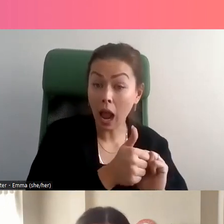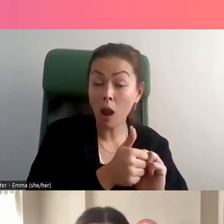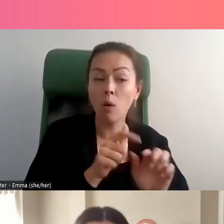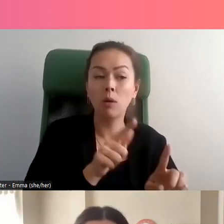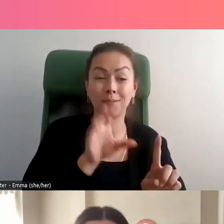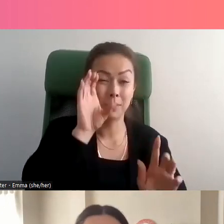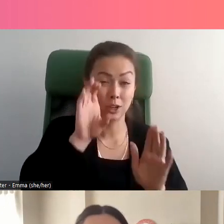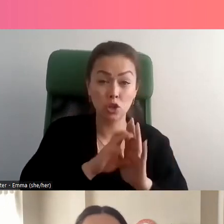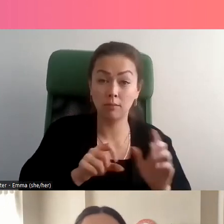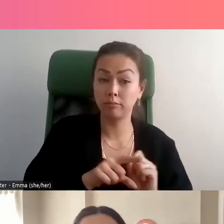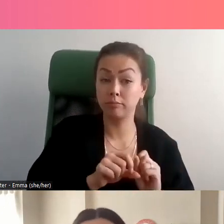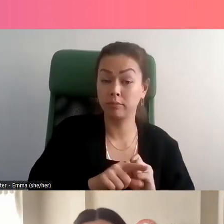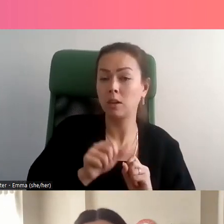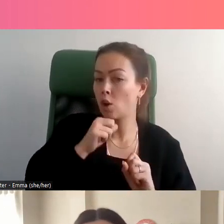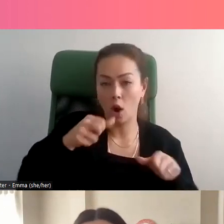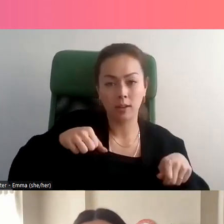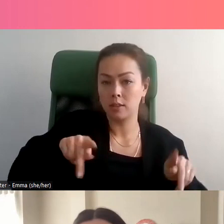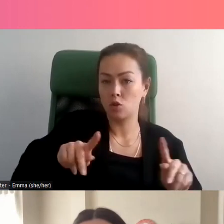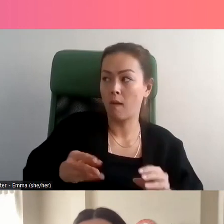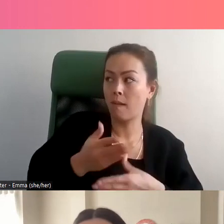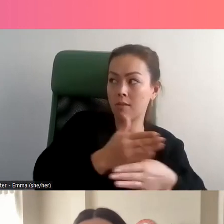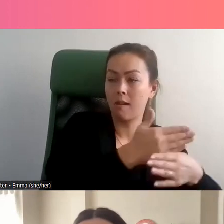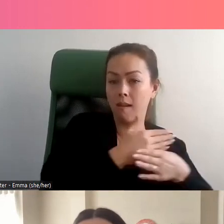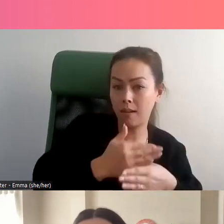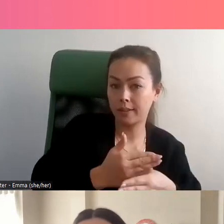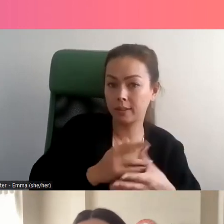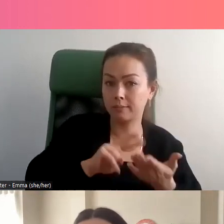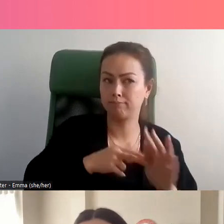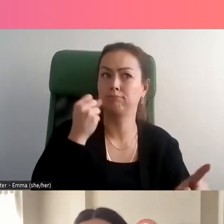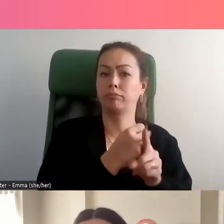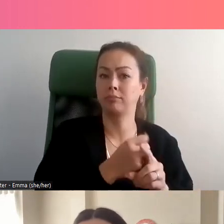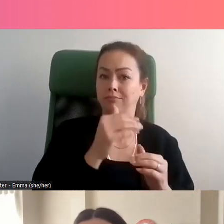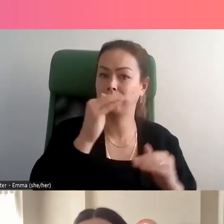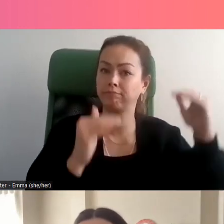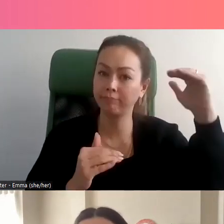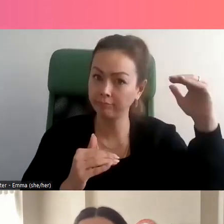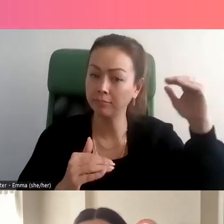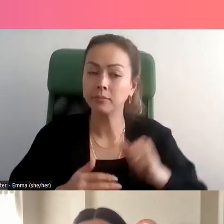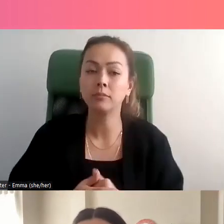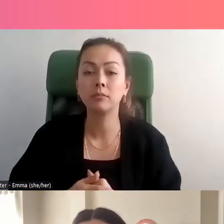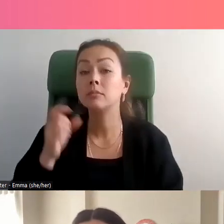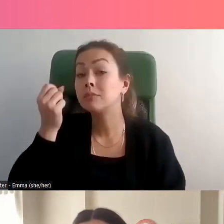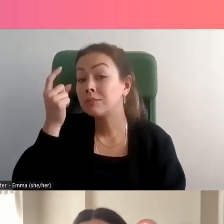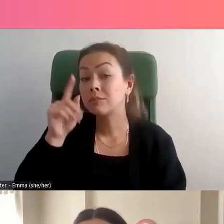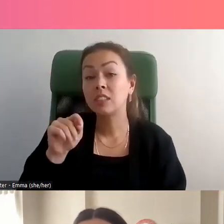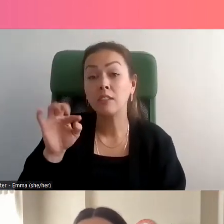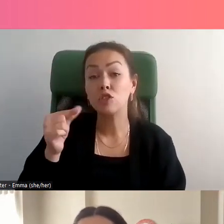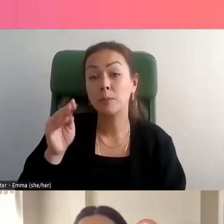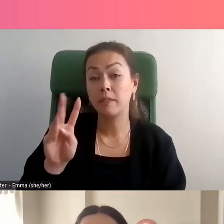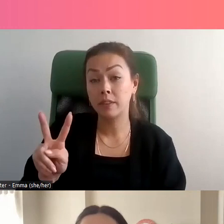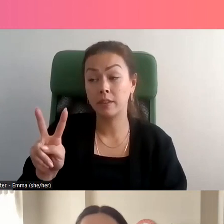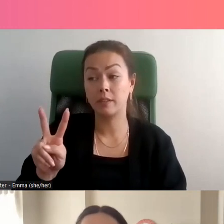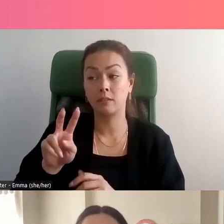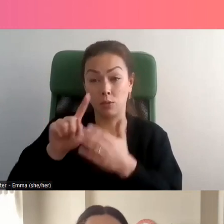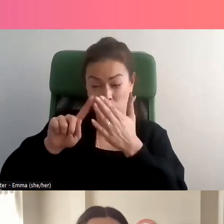sous forme de distribution non consensuelle d'images. Il est important aussi de mettre l'accent sur le fait que, bien que beaucoup de recherche a été